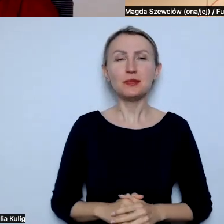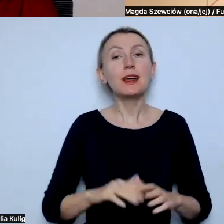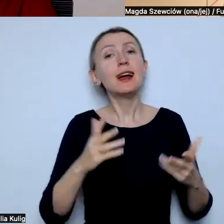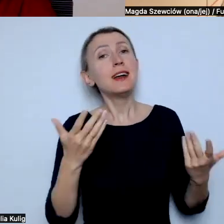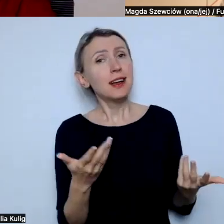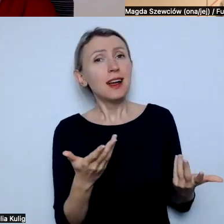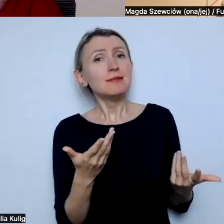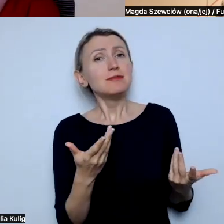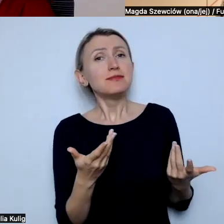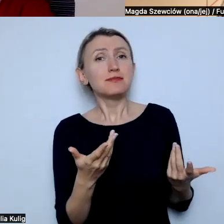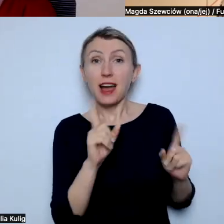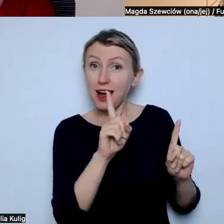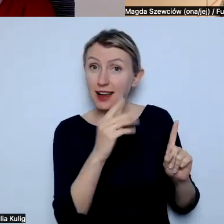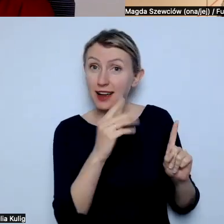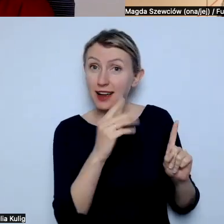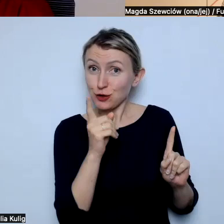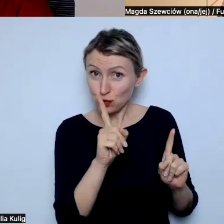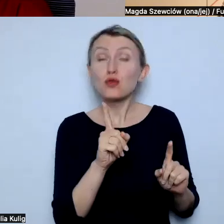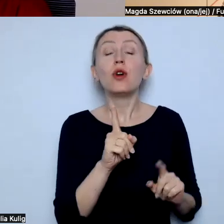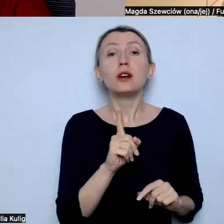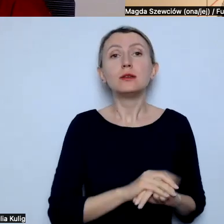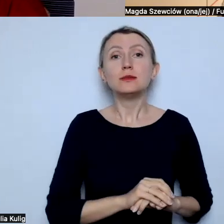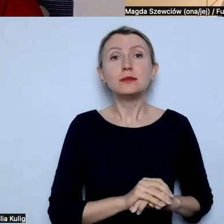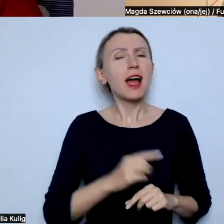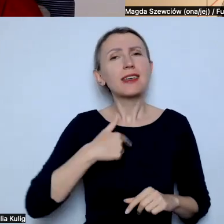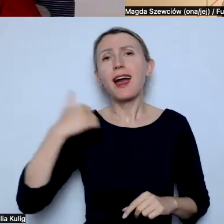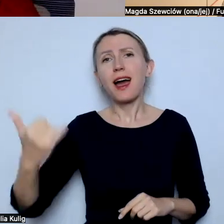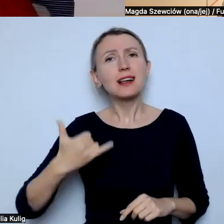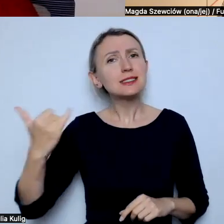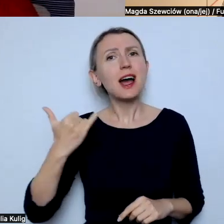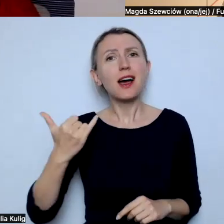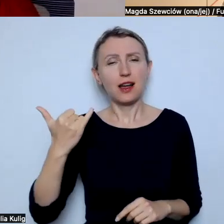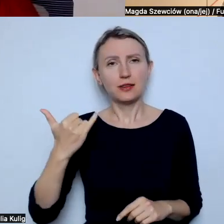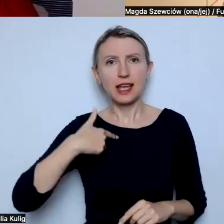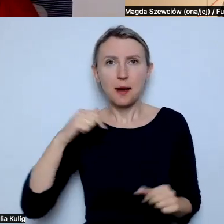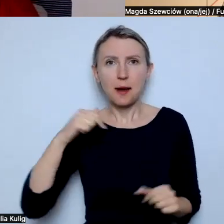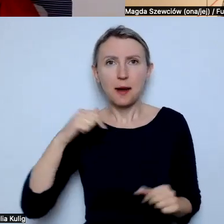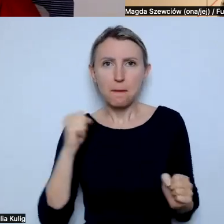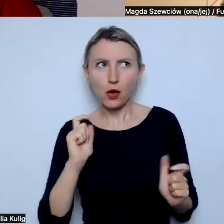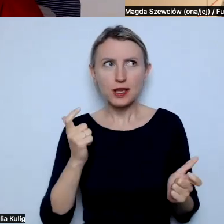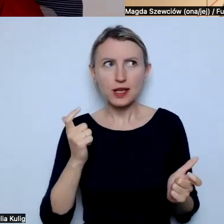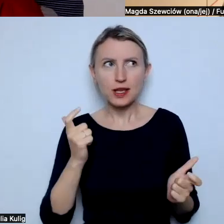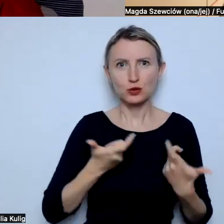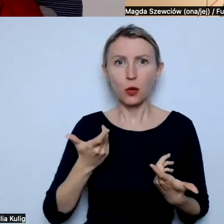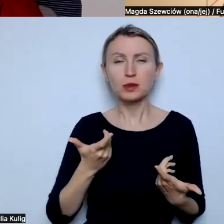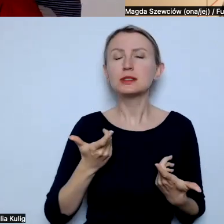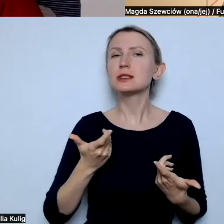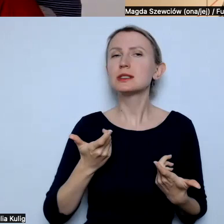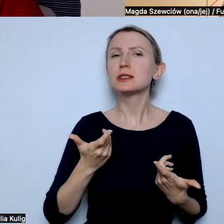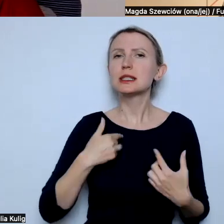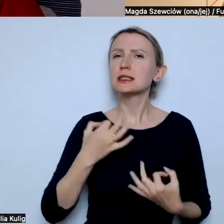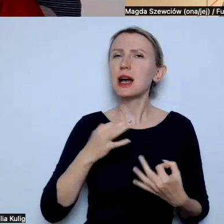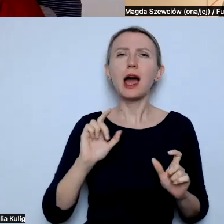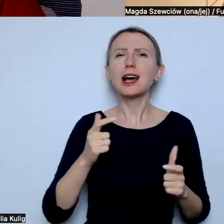A i to jest też inno. Ja zawsze, jak boję się jakiegokolwiek działania, to zastanawiam się, co